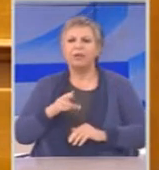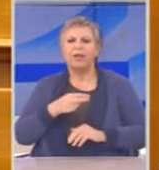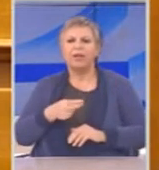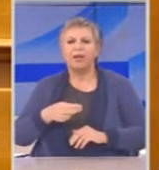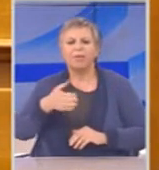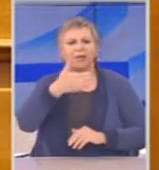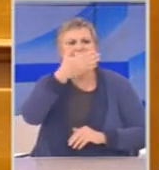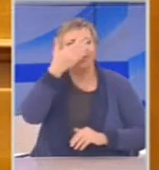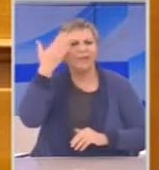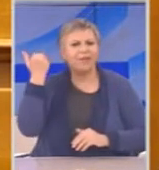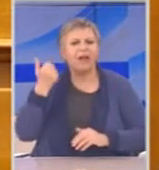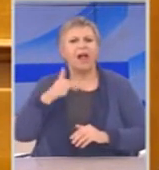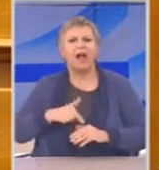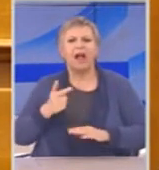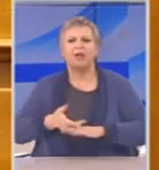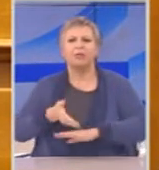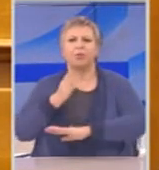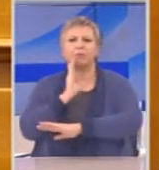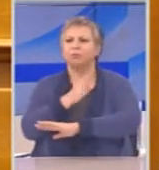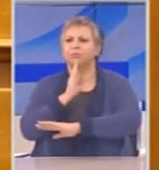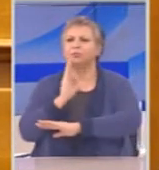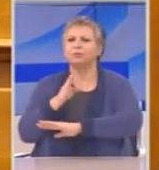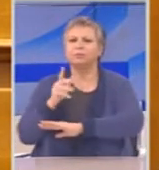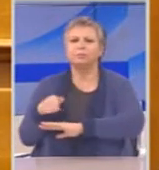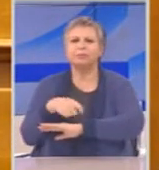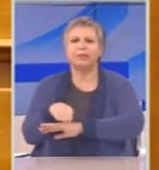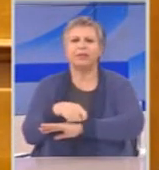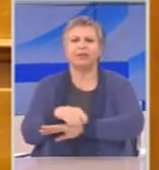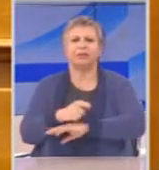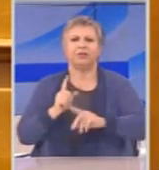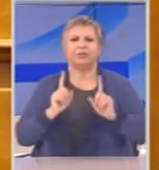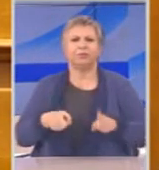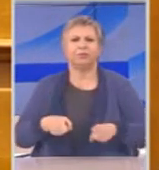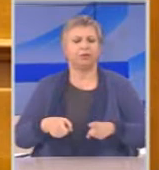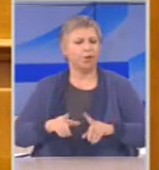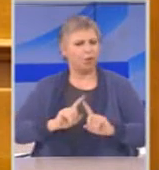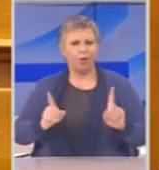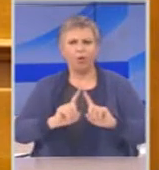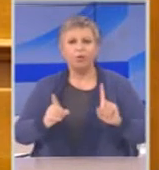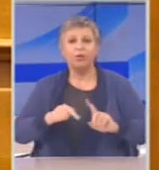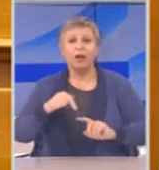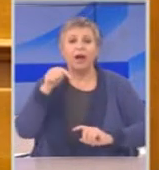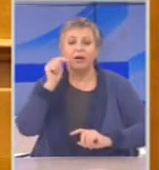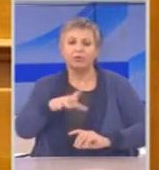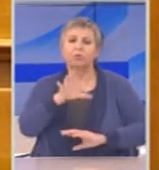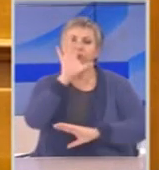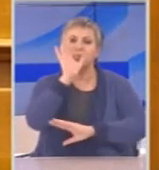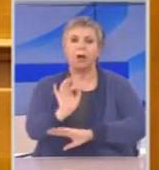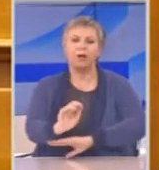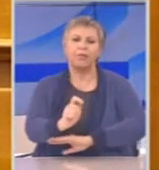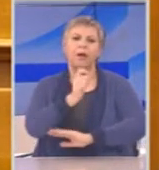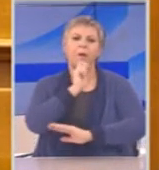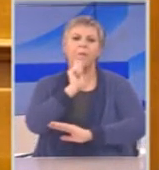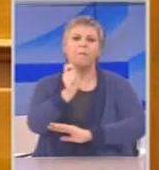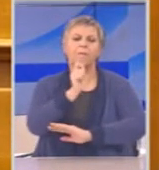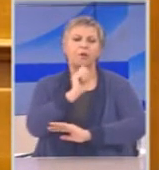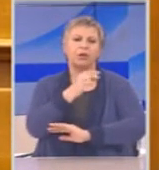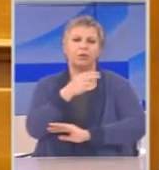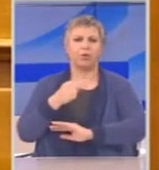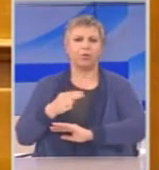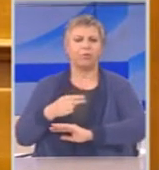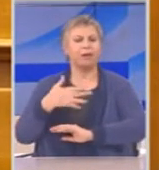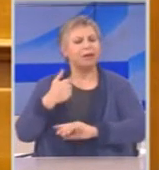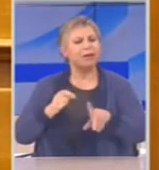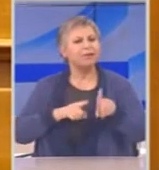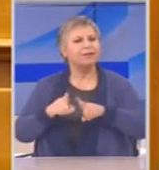και απόδοση ευθυνών, εκεί που ανήκουν. Είναι ένα ζήτημα βαθιά πολιτικό, συνδέεται με τον τρόπο λειτουργίας του